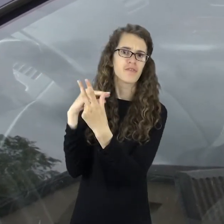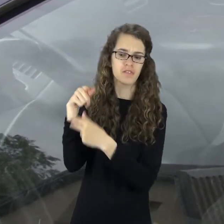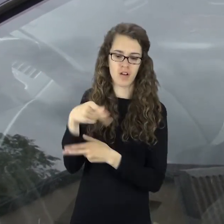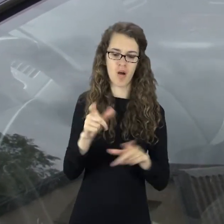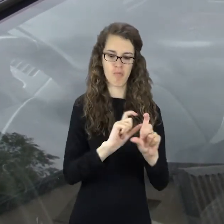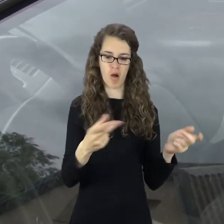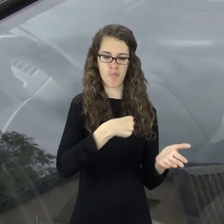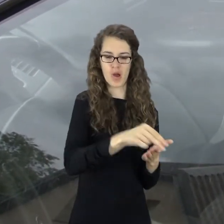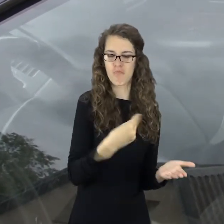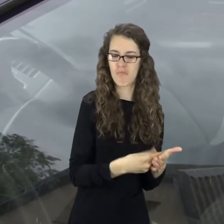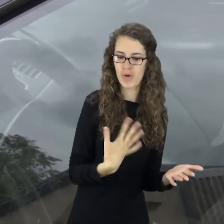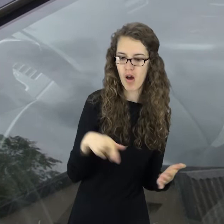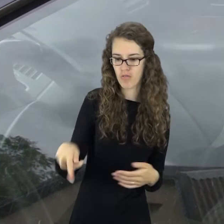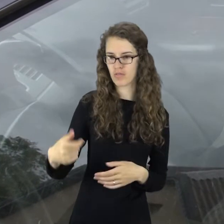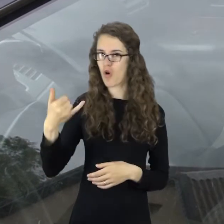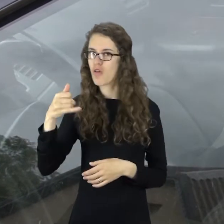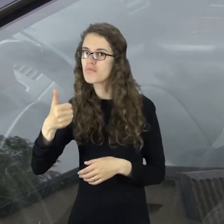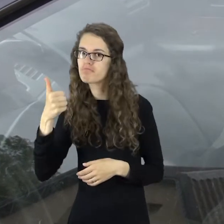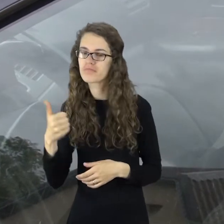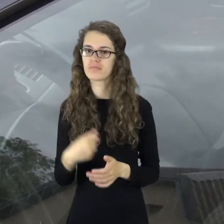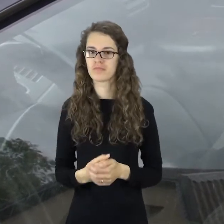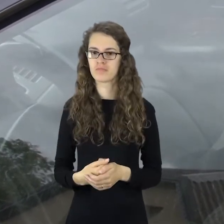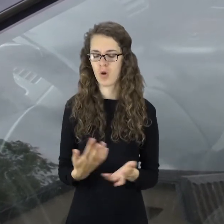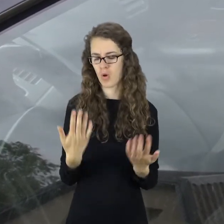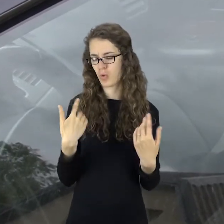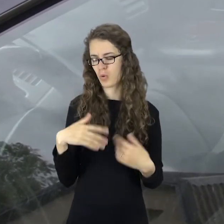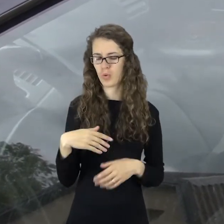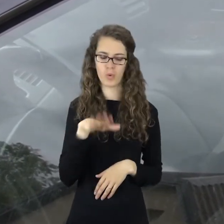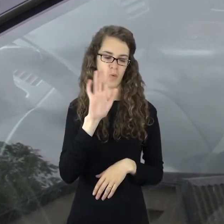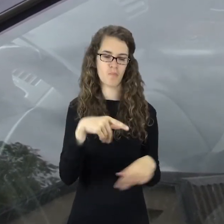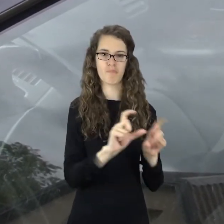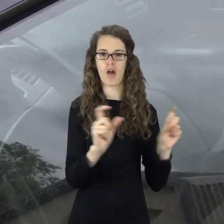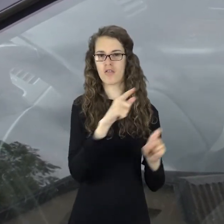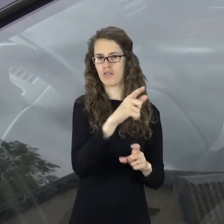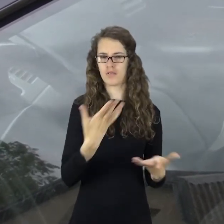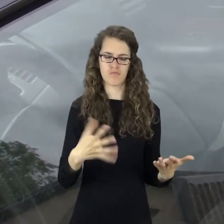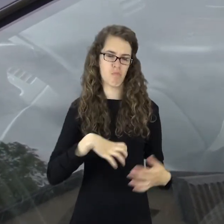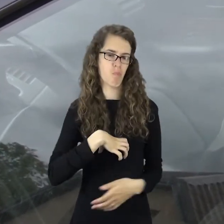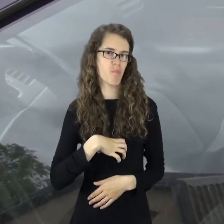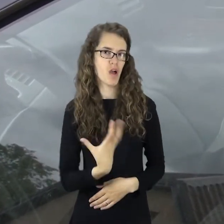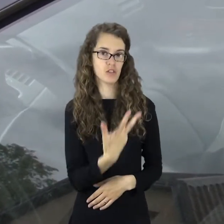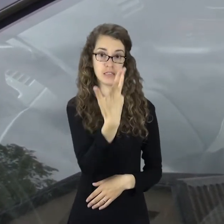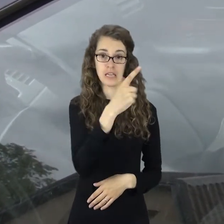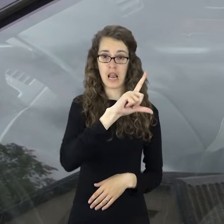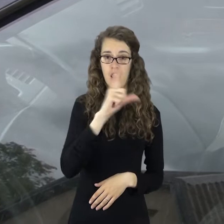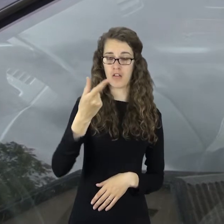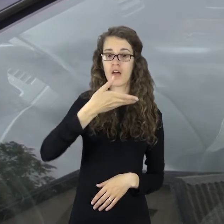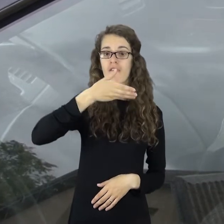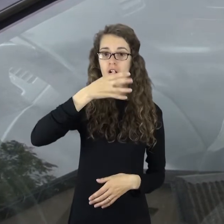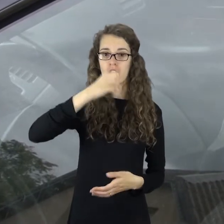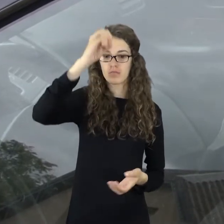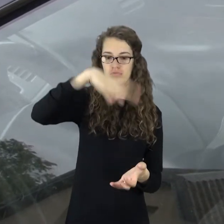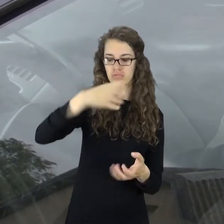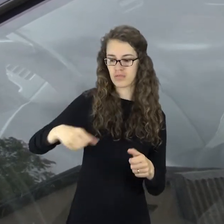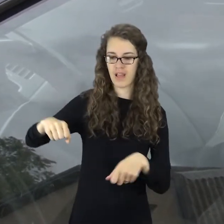brango čia labai geros kokybės vanduo. Parduotuviai klausyk aktyk plėšas. Dėl to, kad už trijų litrų vandenį, tai